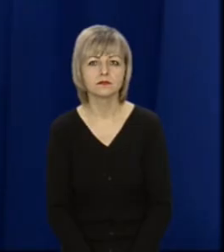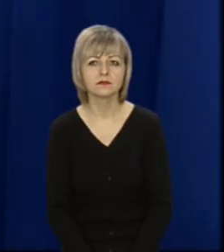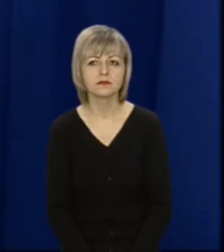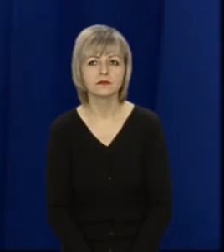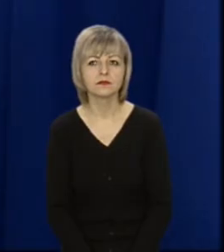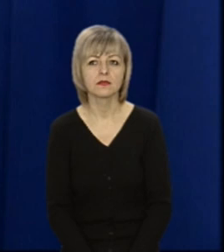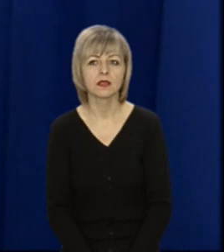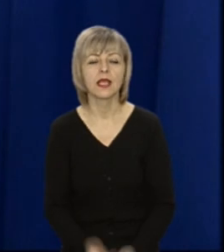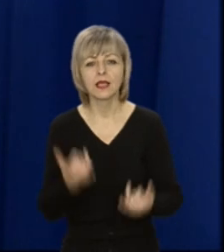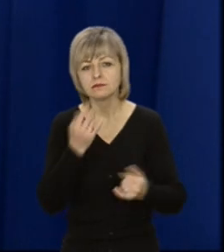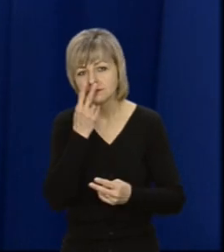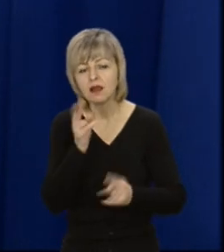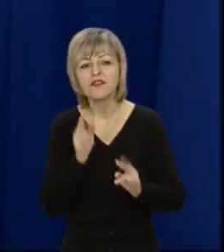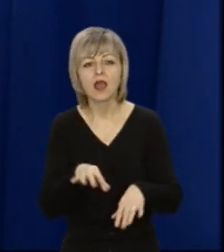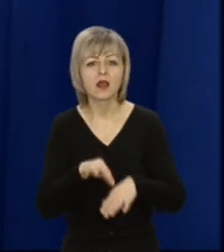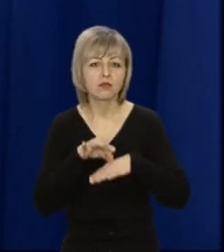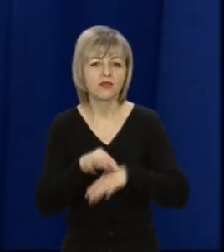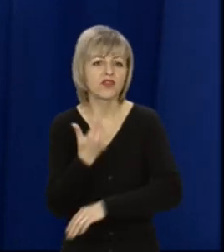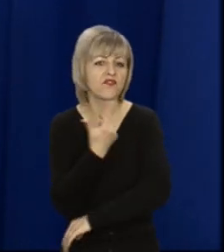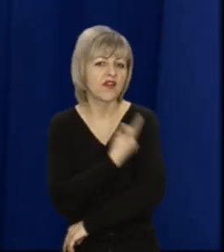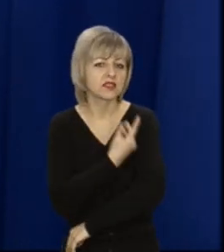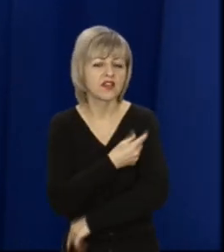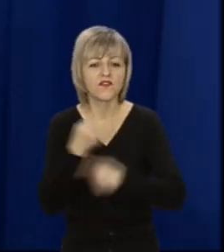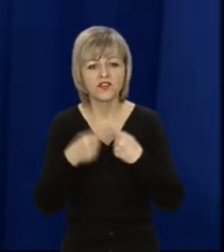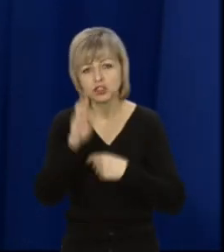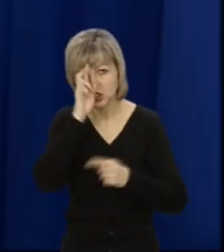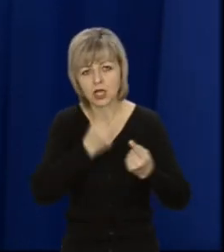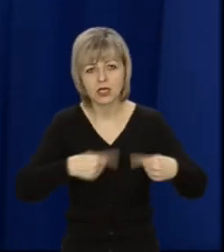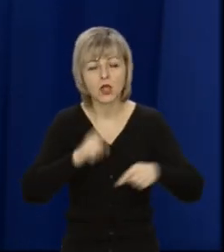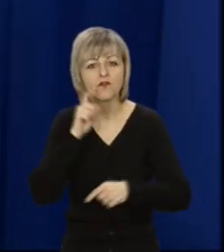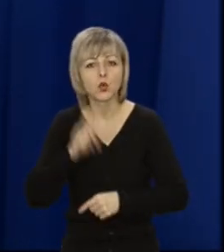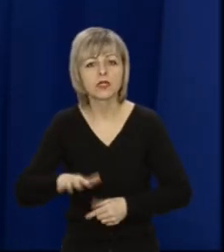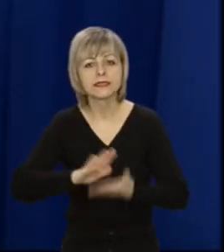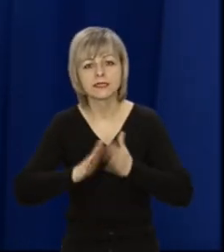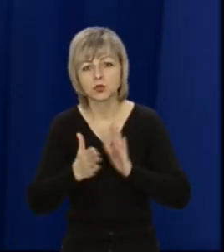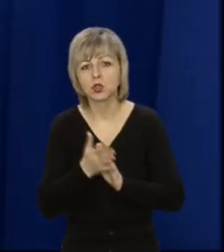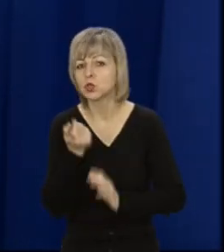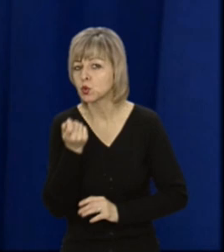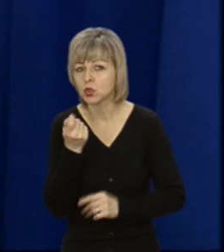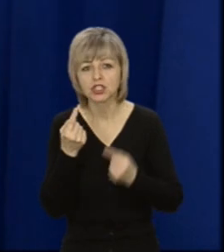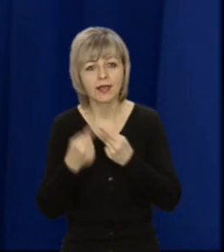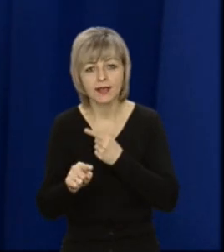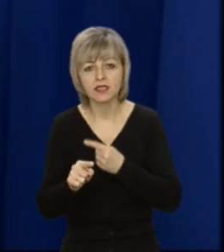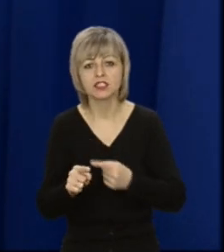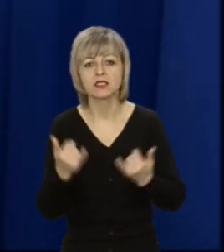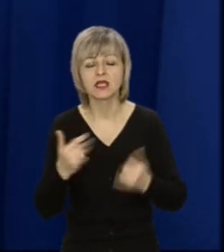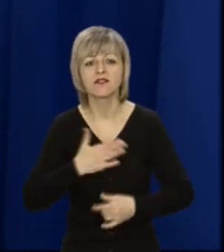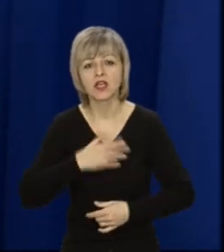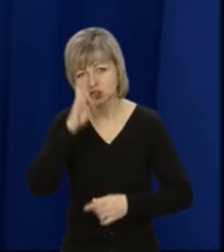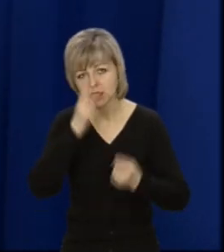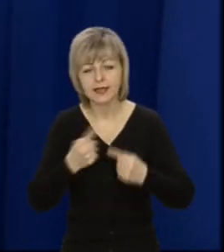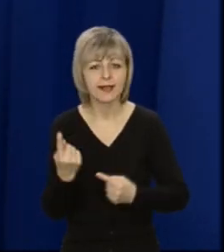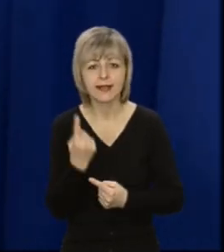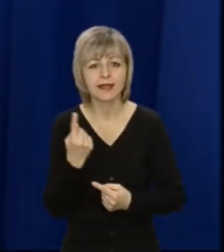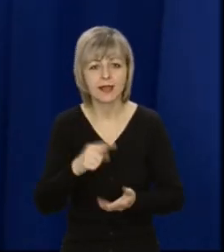Ну що ж, ми переглянули, як відбувається вакцинація у інших країнах. У Україні ситуація дещо інша. Наразі в нашій країні